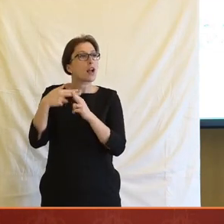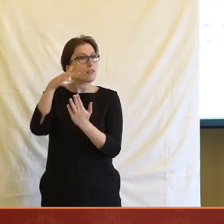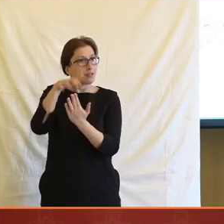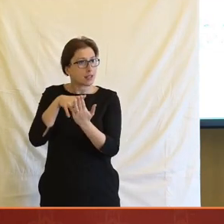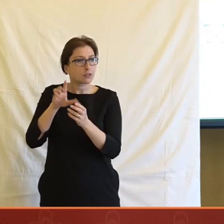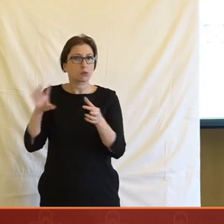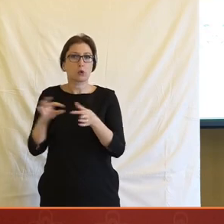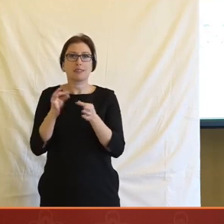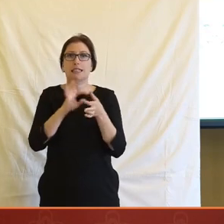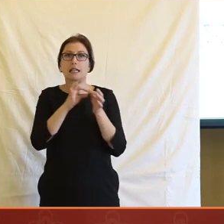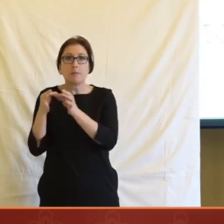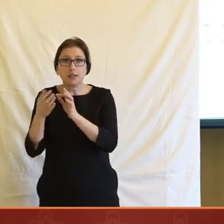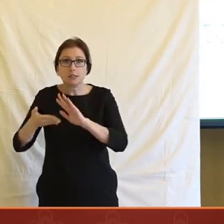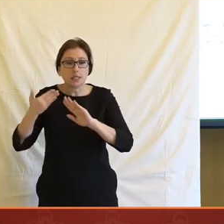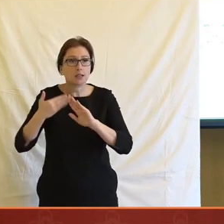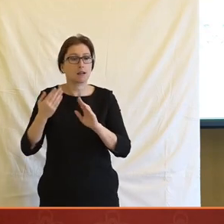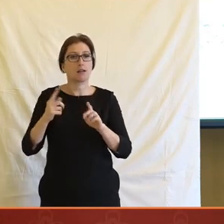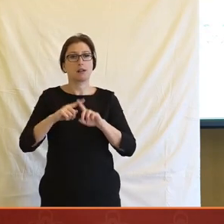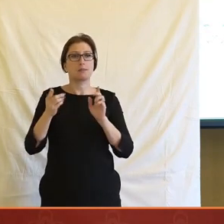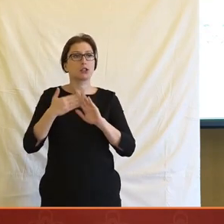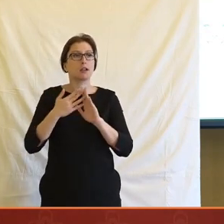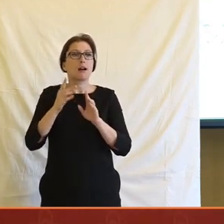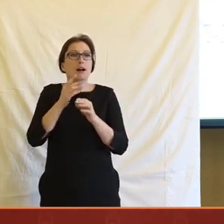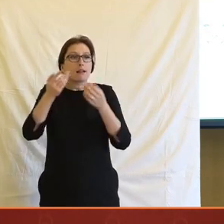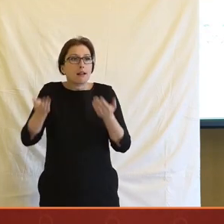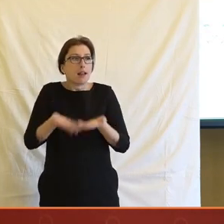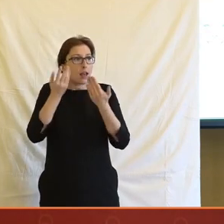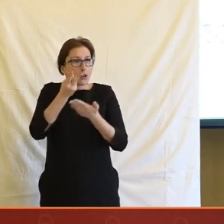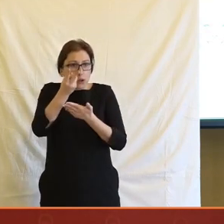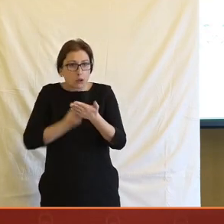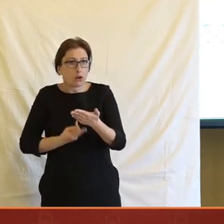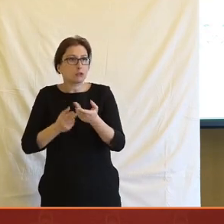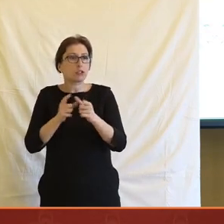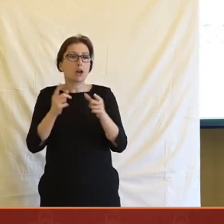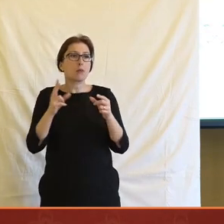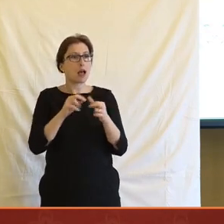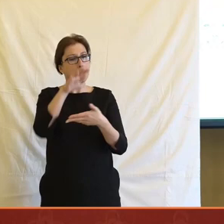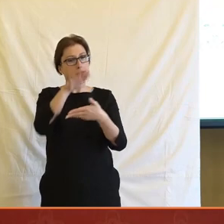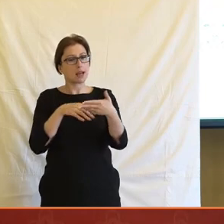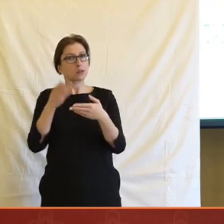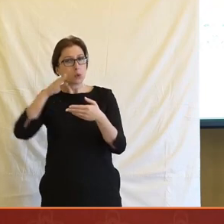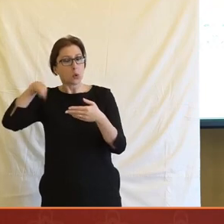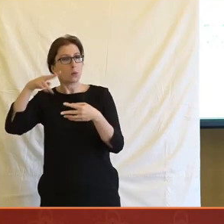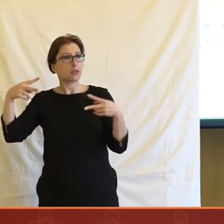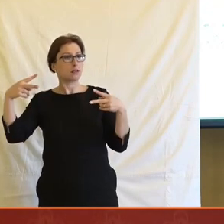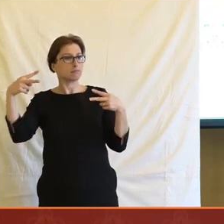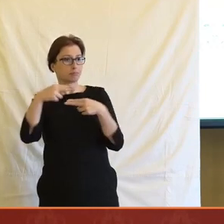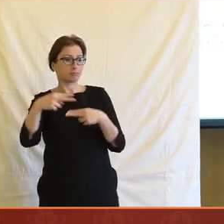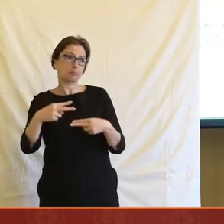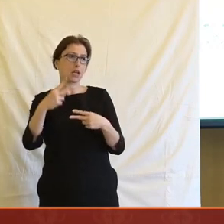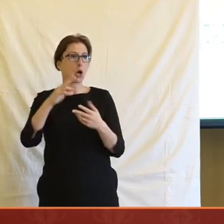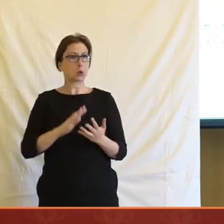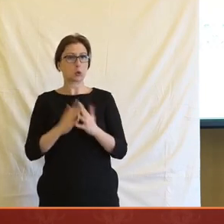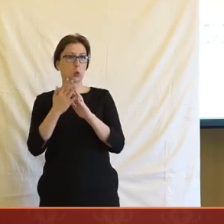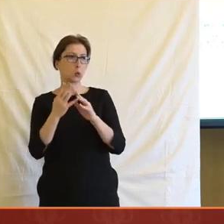nemyslím jenom gramatiku, ale obecně i k větší čitelnosti, k dělení toho textu, k výpomocí s jeho strukturou.